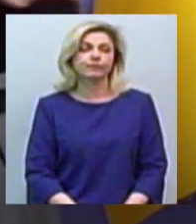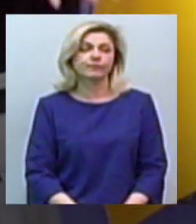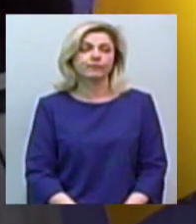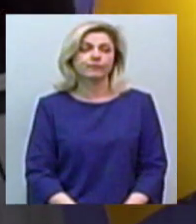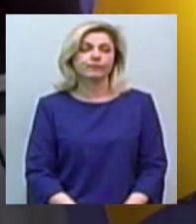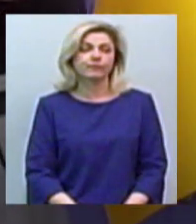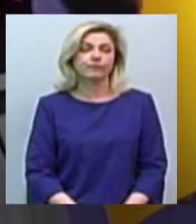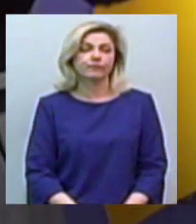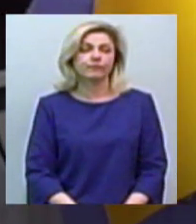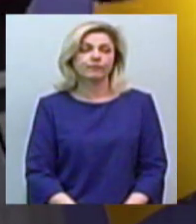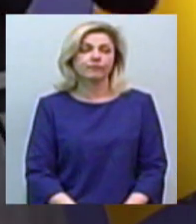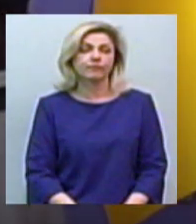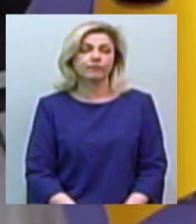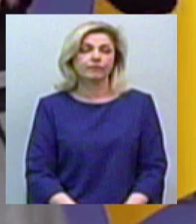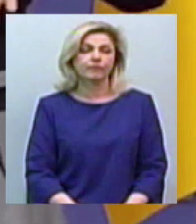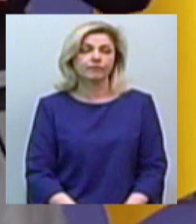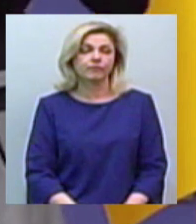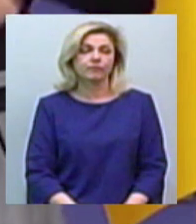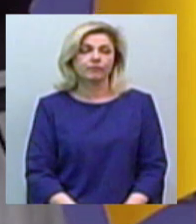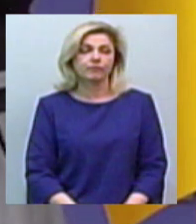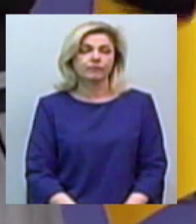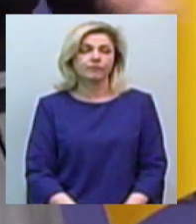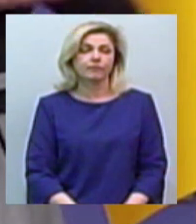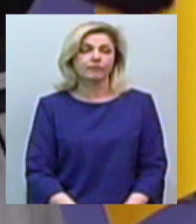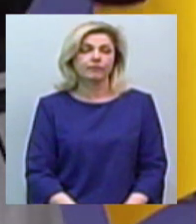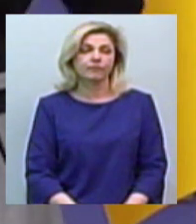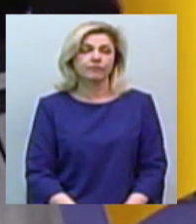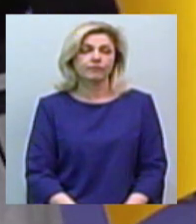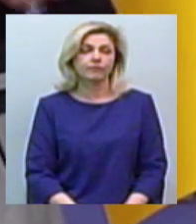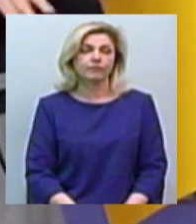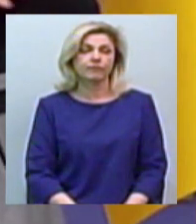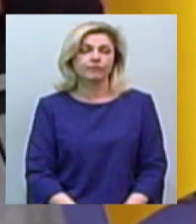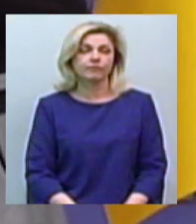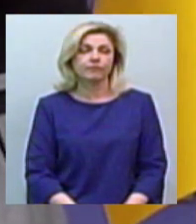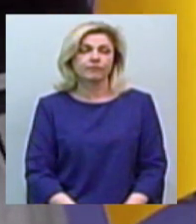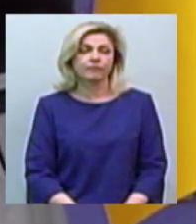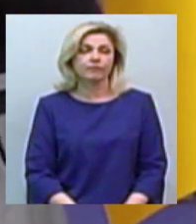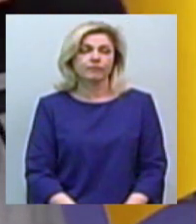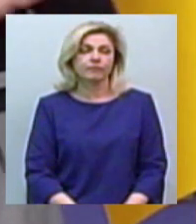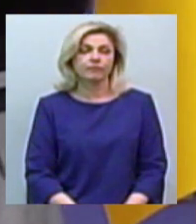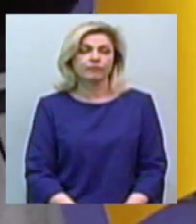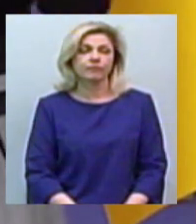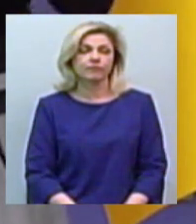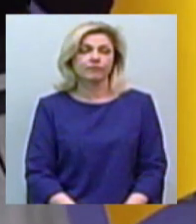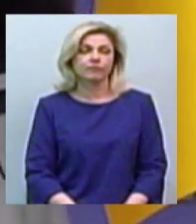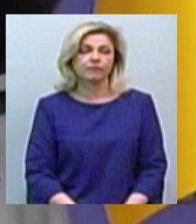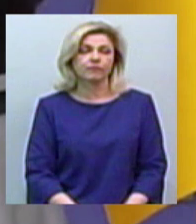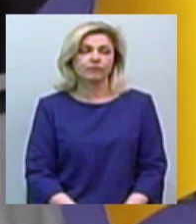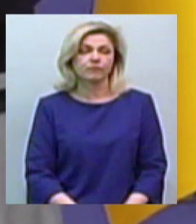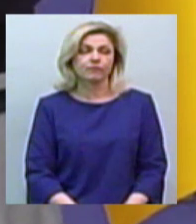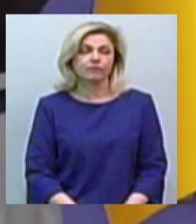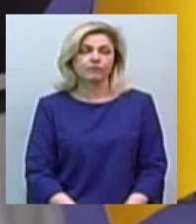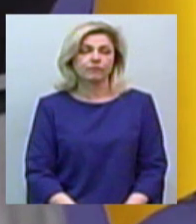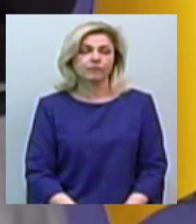разі масового надходження хворих з коронавірусною хворобою, ми не повинні всіх запускати до стаціонарного відділення,